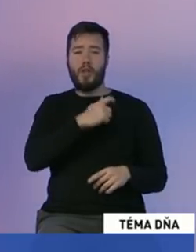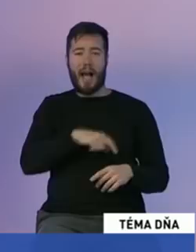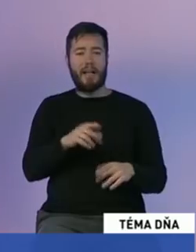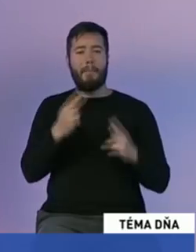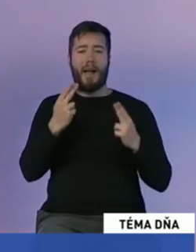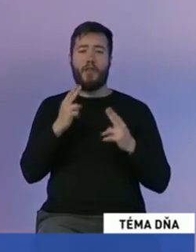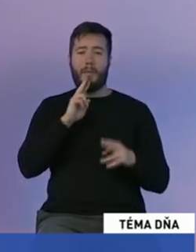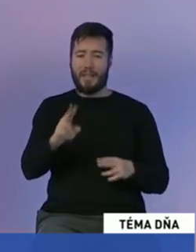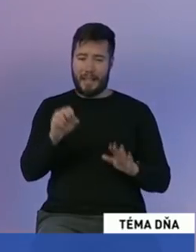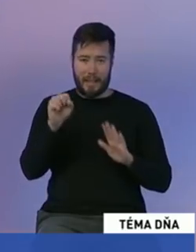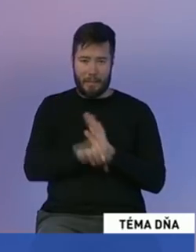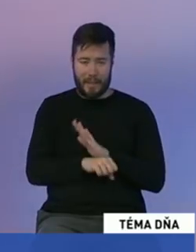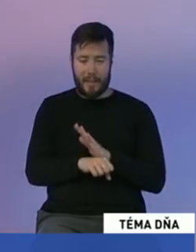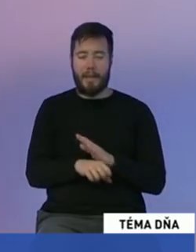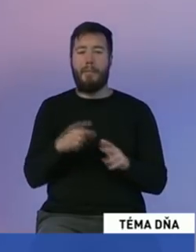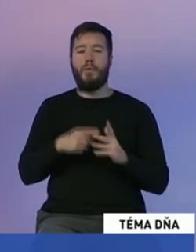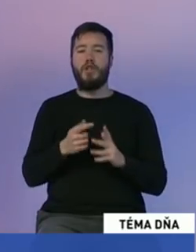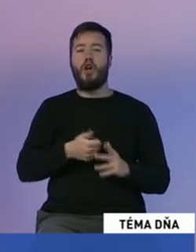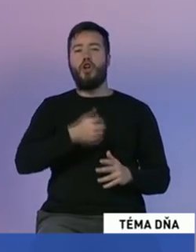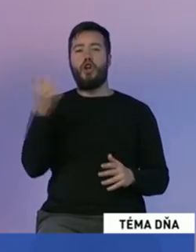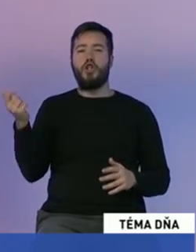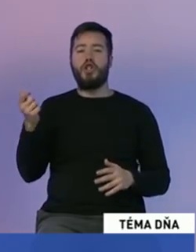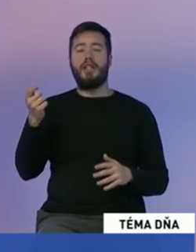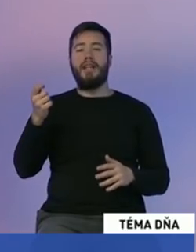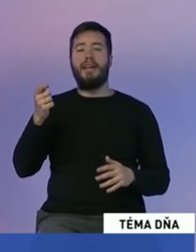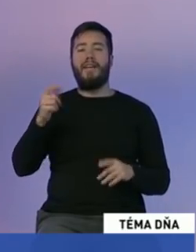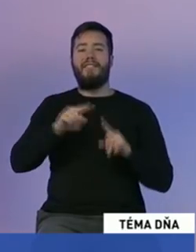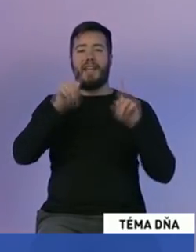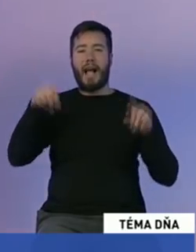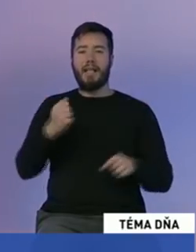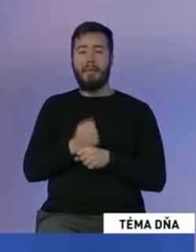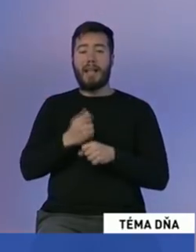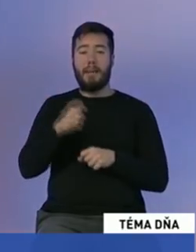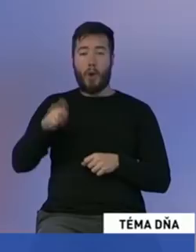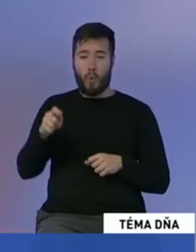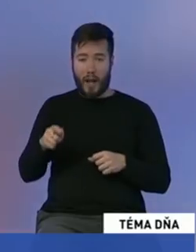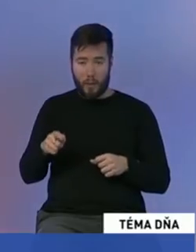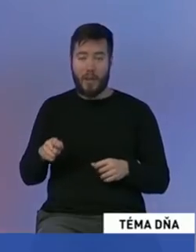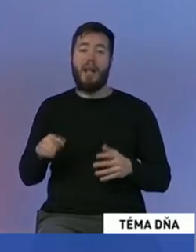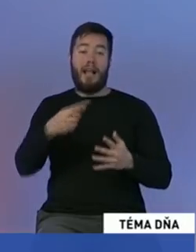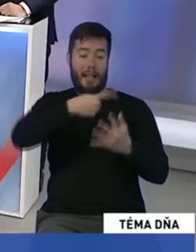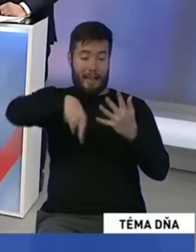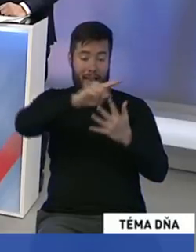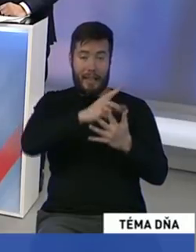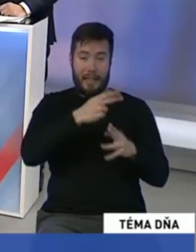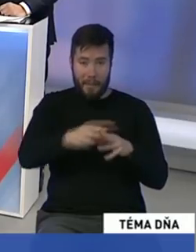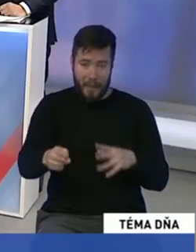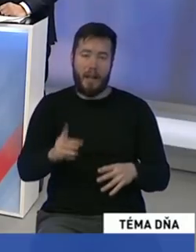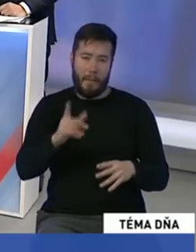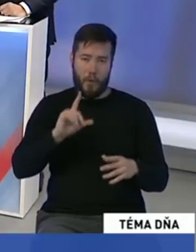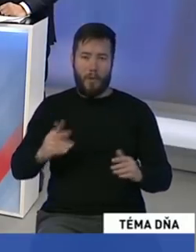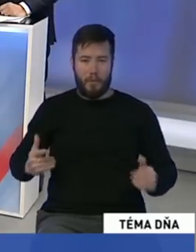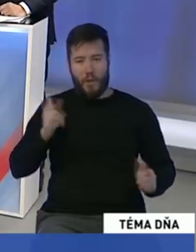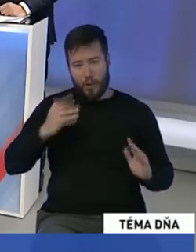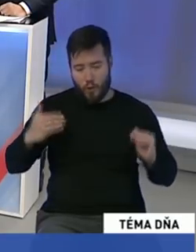vyhotovovanie ročných výkazov práce prokurátorov. Potom sa pohneme ďalej. Pozrieme sa teraz konkrétne na body z